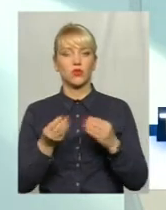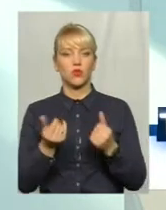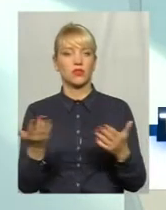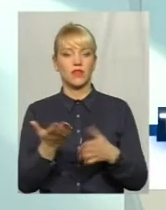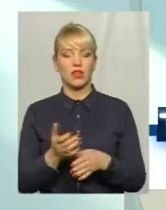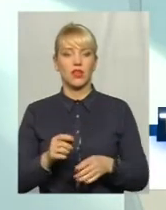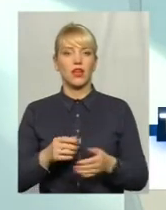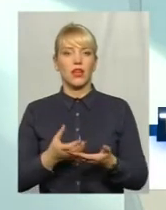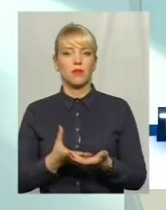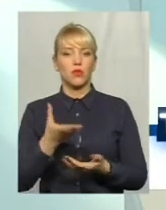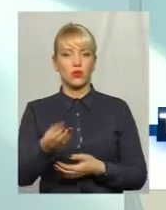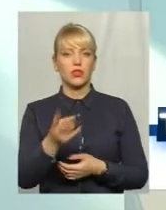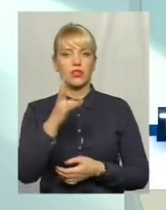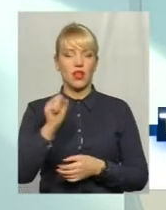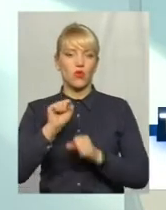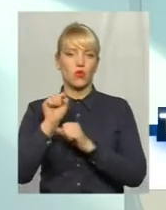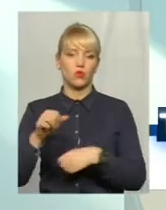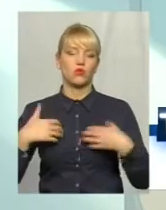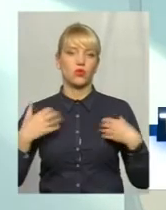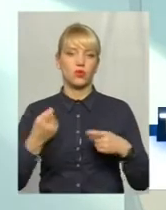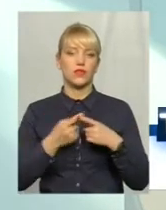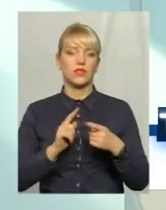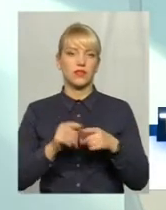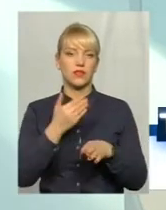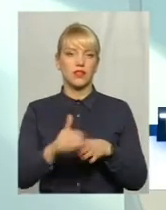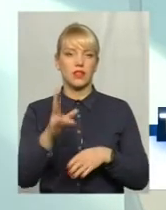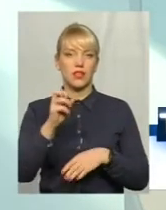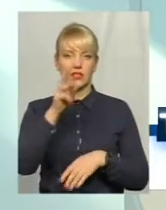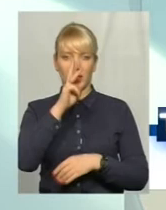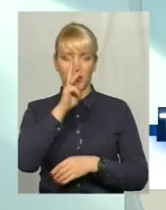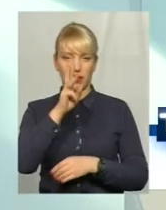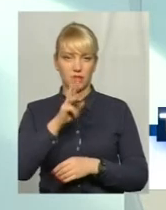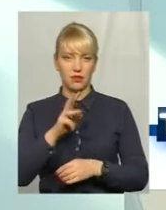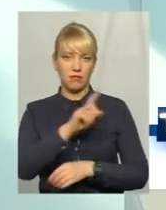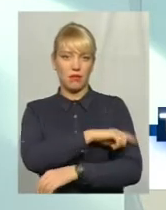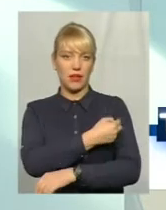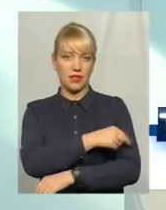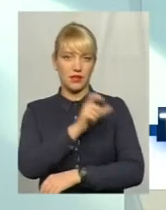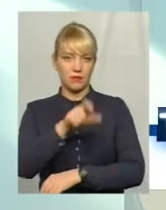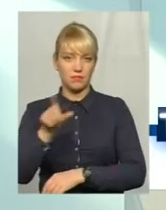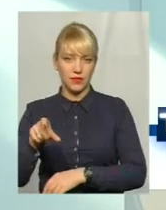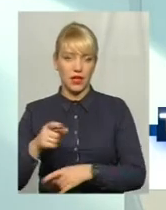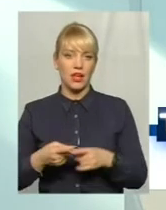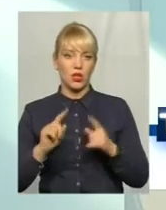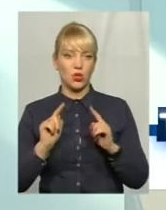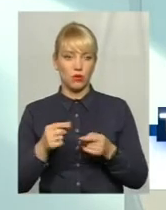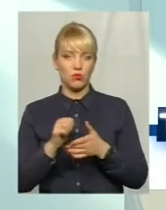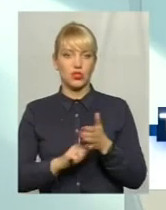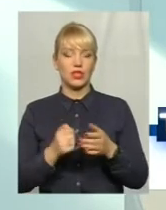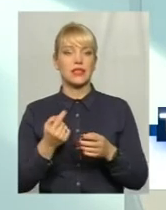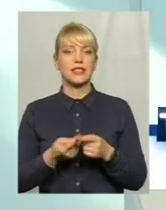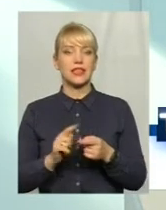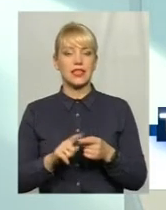йдуть на охорони здоров'я, вони йдуть на заробітну плату медикам. І через те, оця